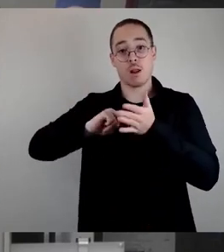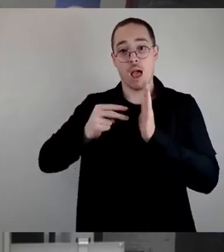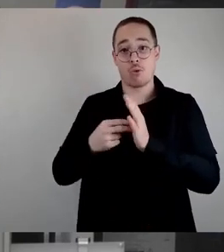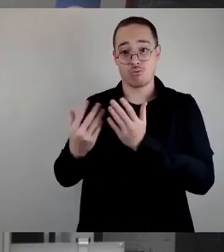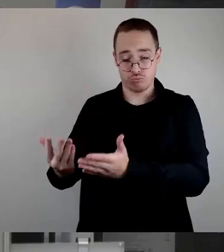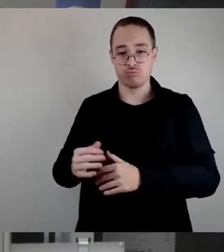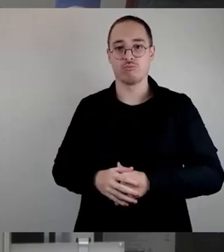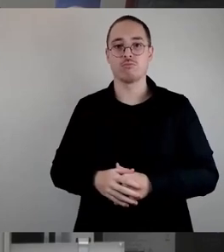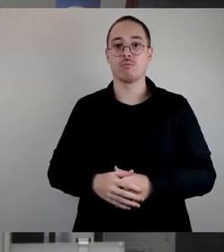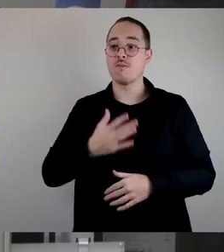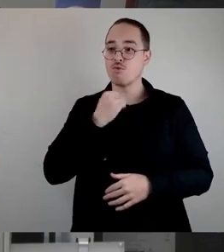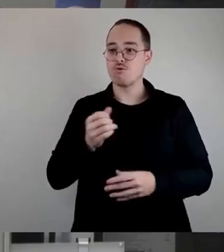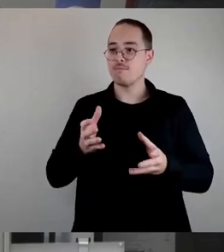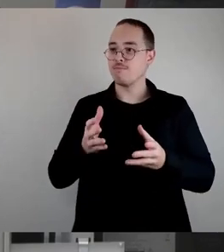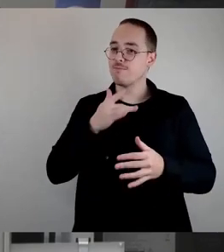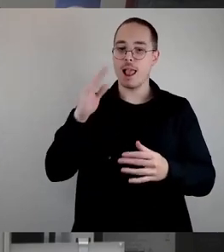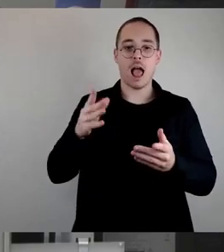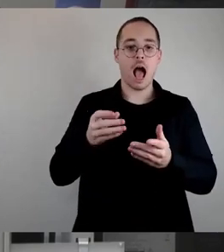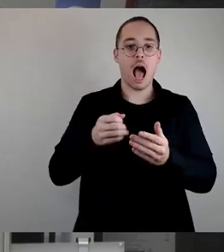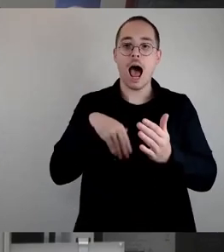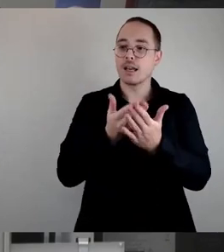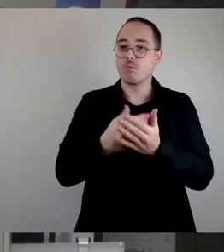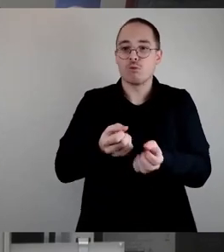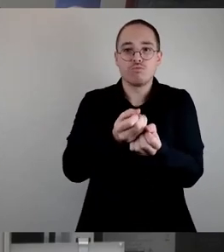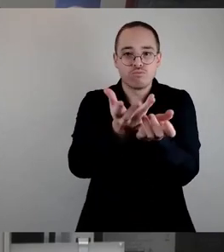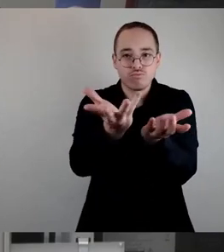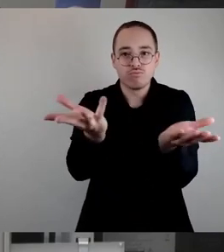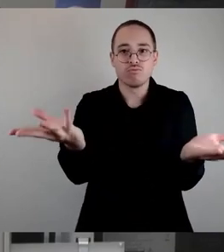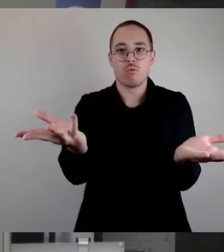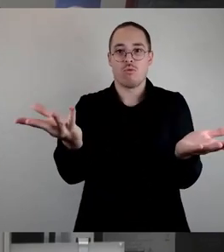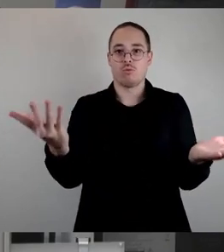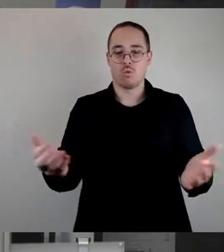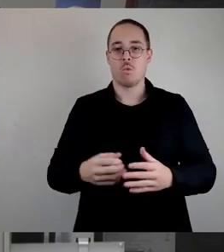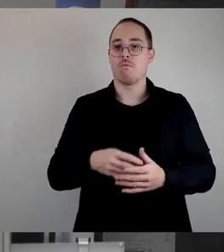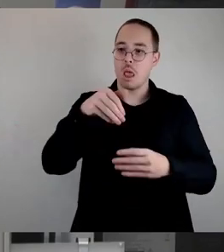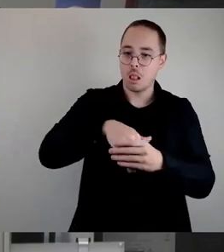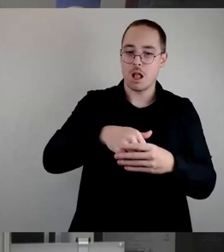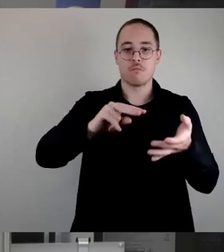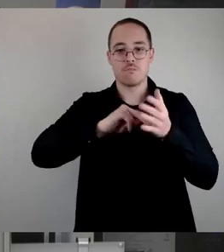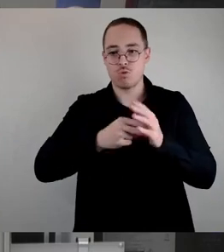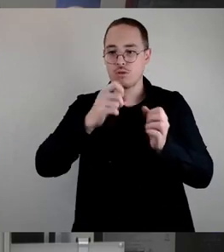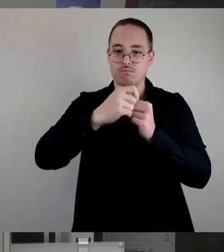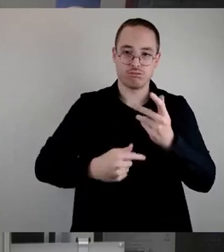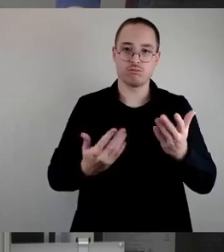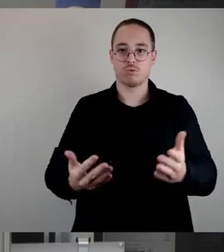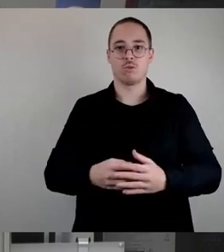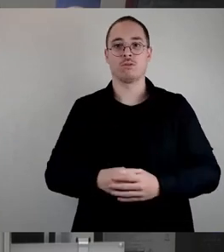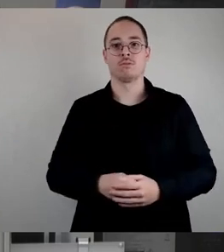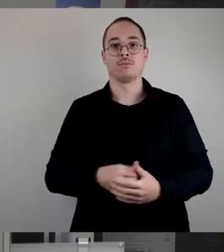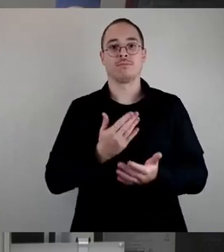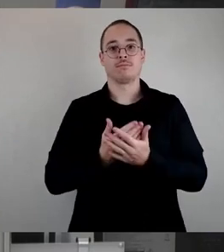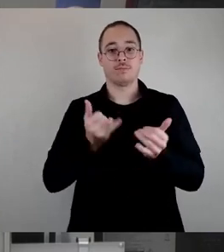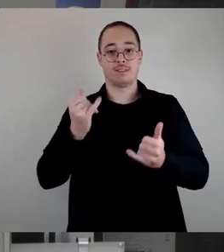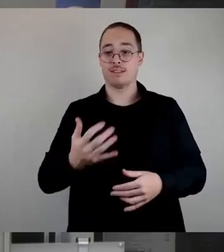Angebot schaffen für strukturelle, administrative und didaktische Inhalte und Angebote. Und ich möchte Ihnen als Stadträtinnen und Stadträte die Einladung